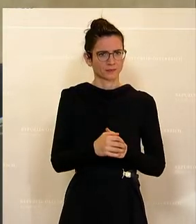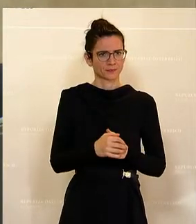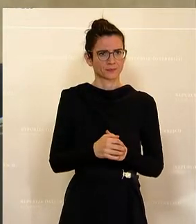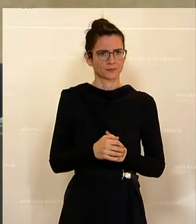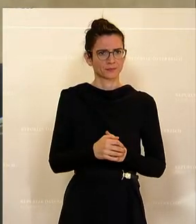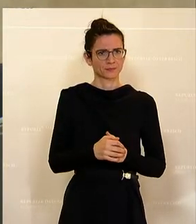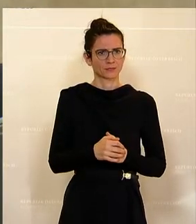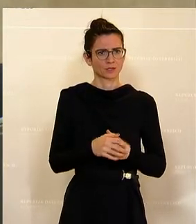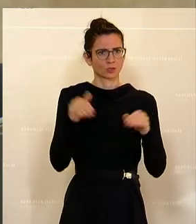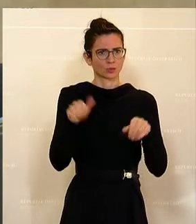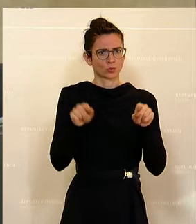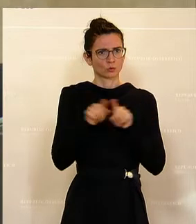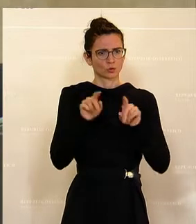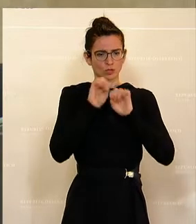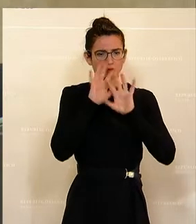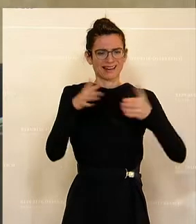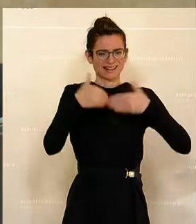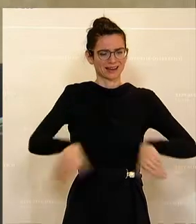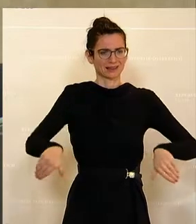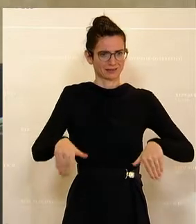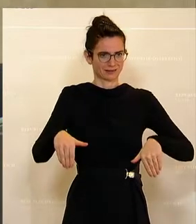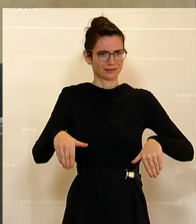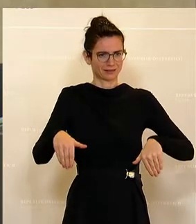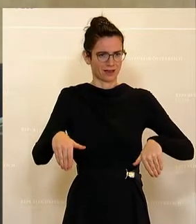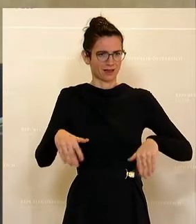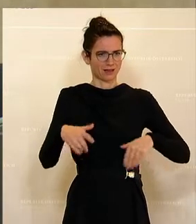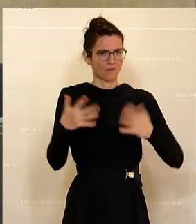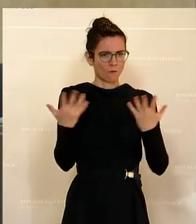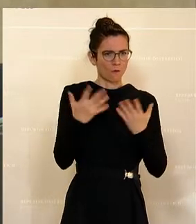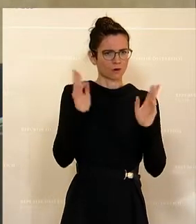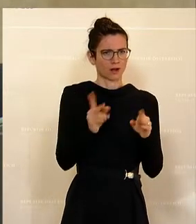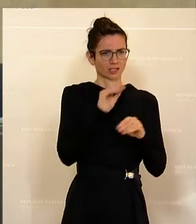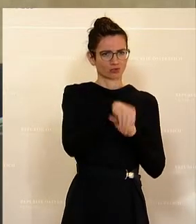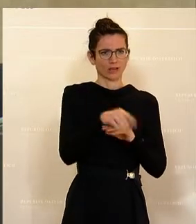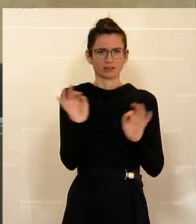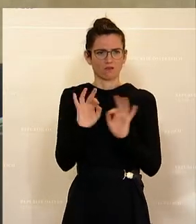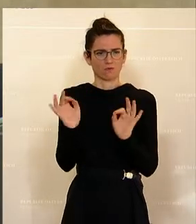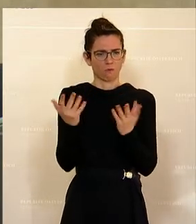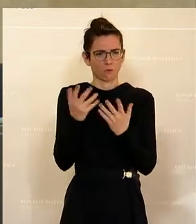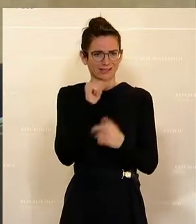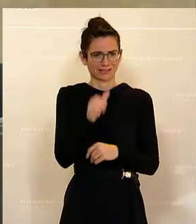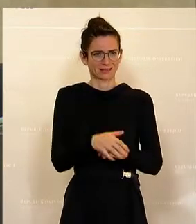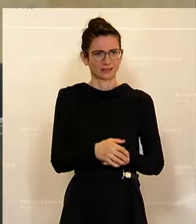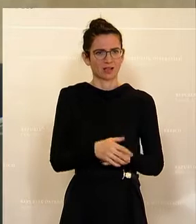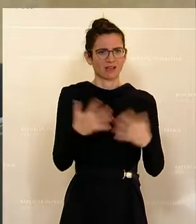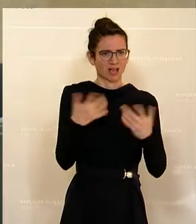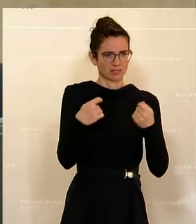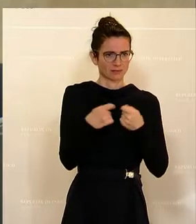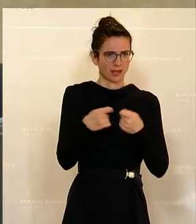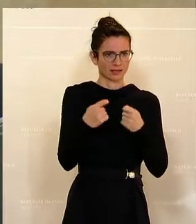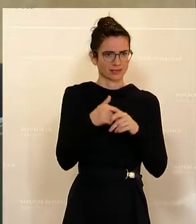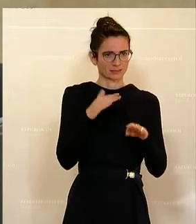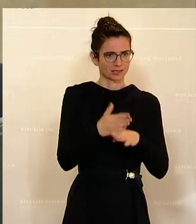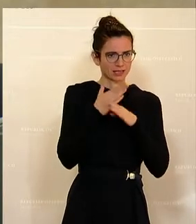natürlich immer auch eine klare Abgrenzung getroffen werden. Das ist, glaube ich, schon entscheidend in diesen ganzen Überlegungen, welche Maßnahmen tatsächlich